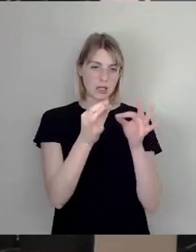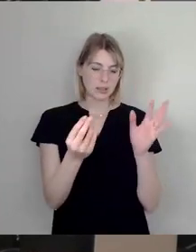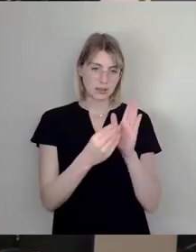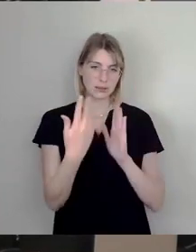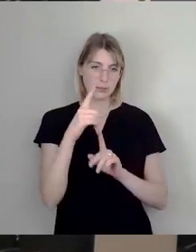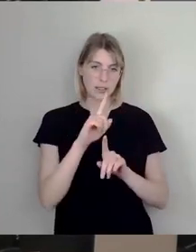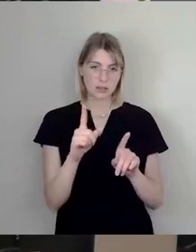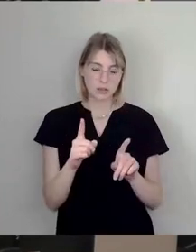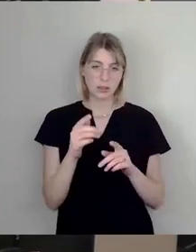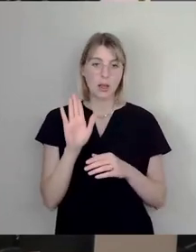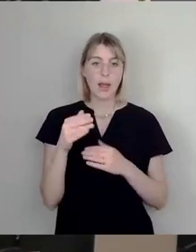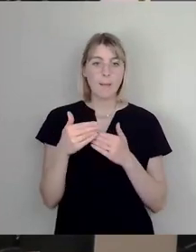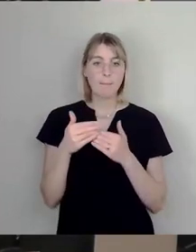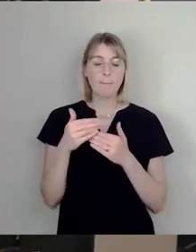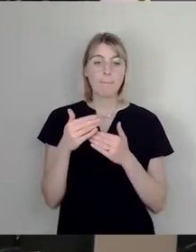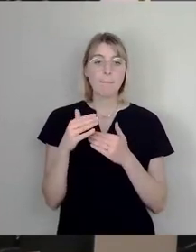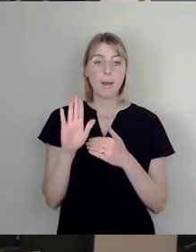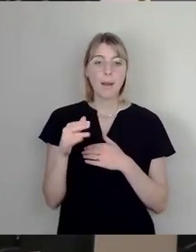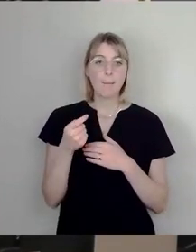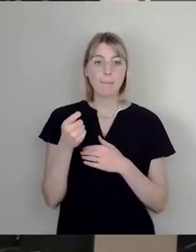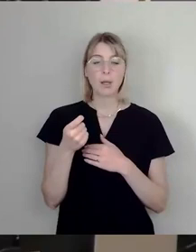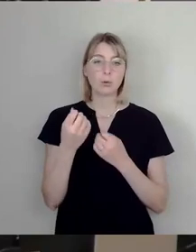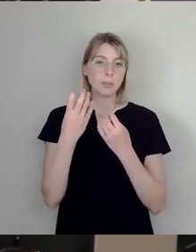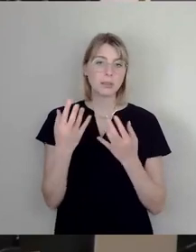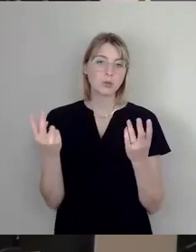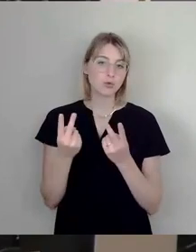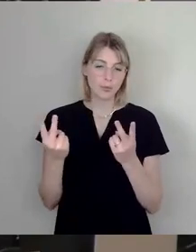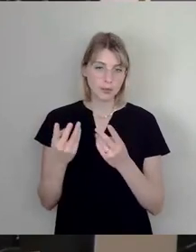fristgerecht passiert sowieso. Der zweite Satz,